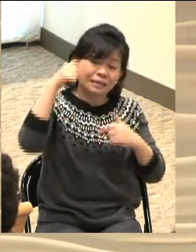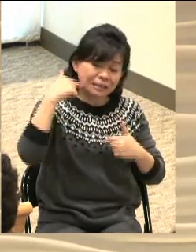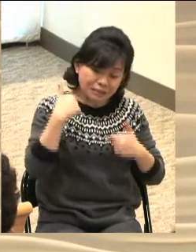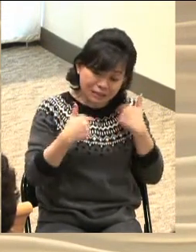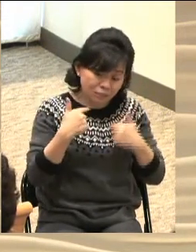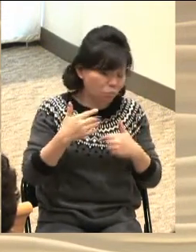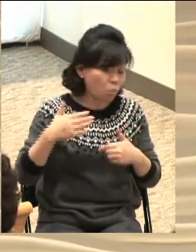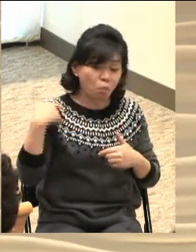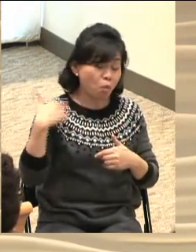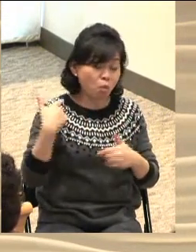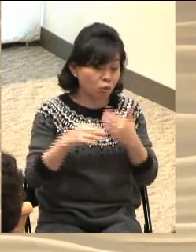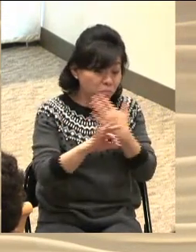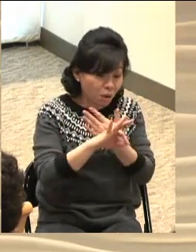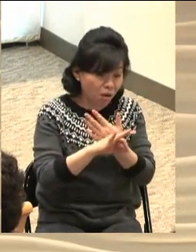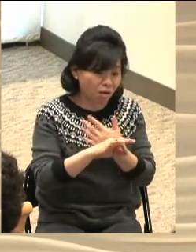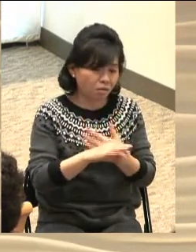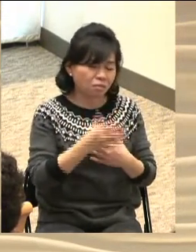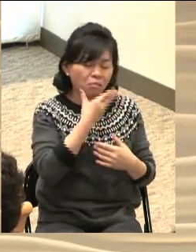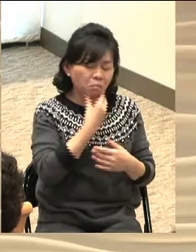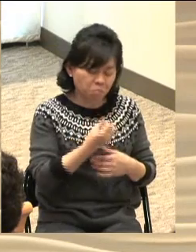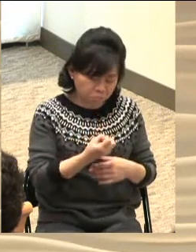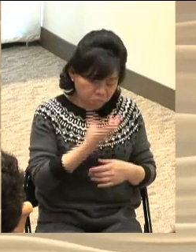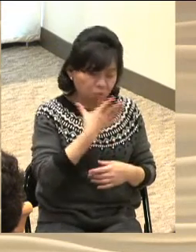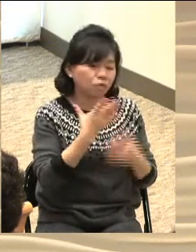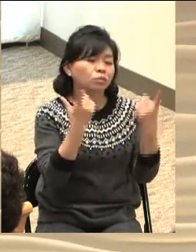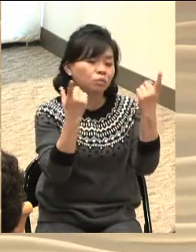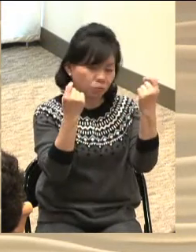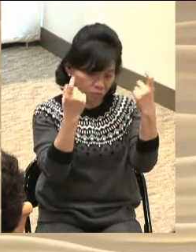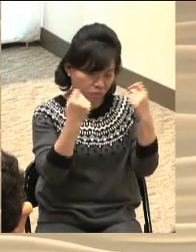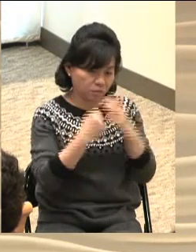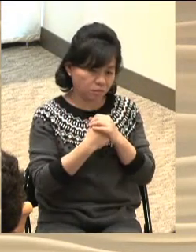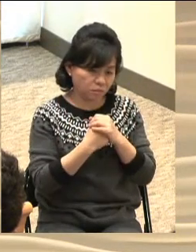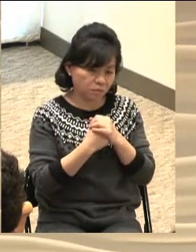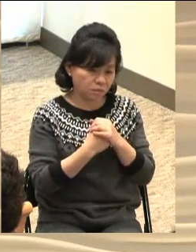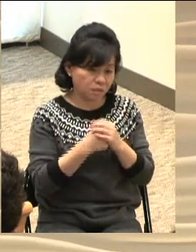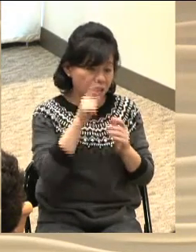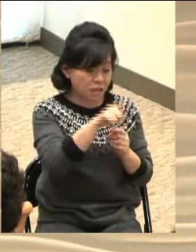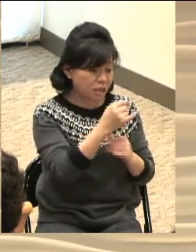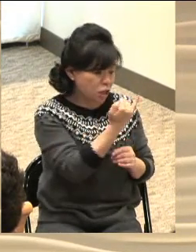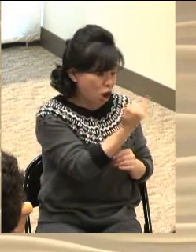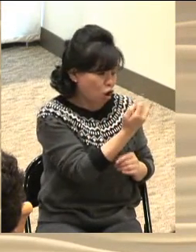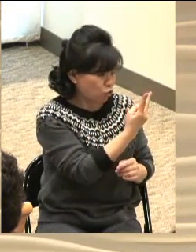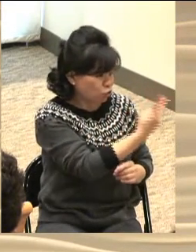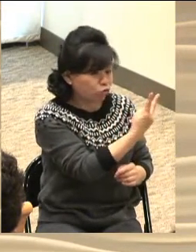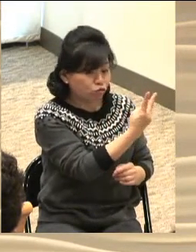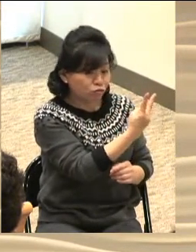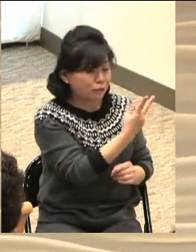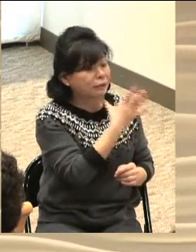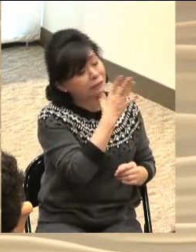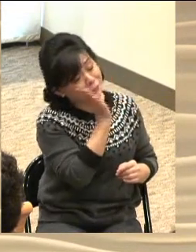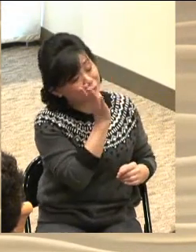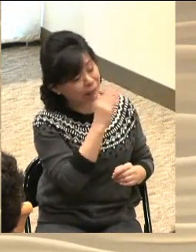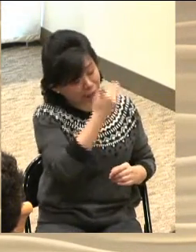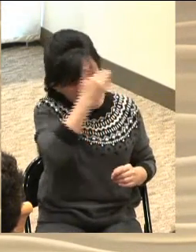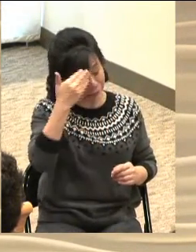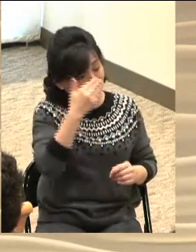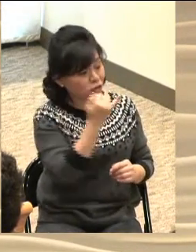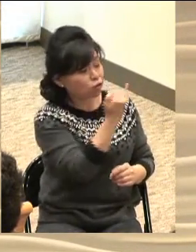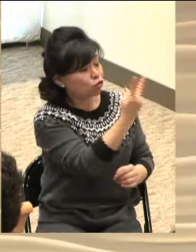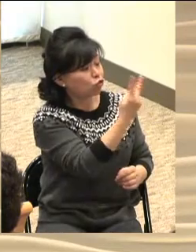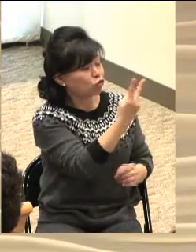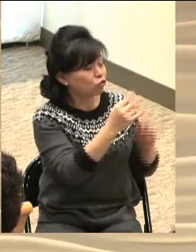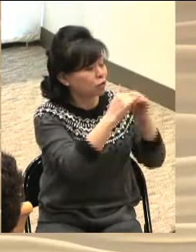삶이란 얼마나 불행한 것일지요 마리아와 엘리사벳이 누리고 있는 이 하늘의 기쁨은 도대체 우리가 어떻게